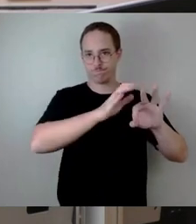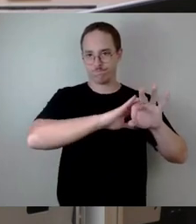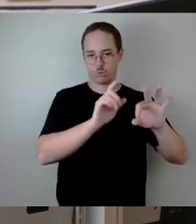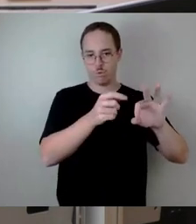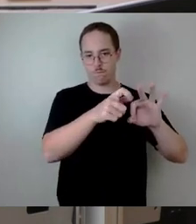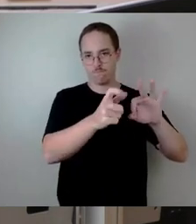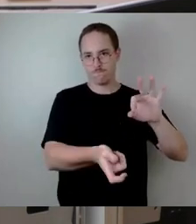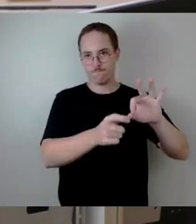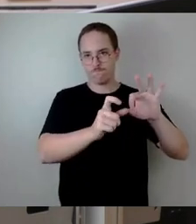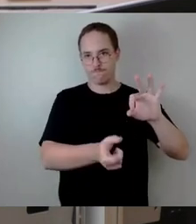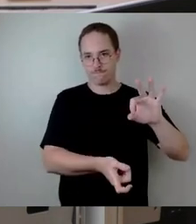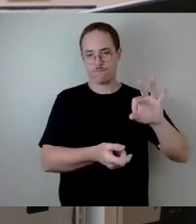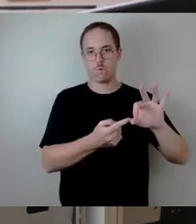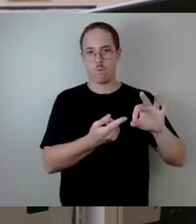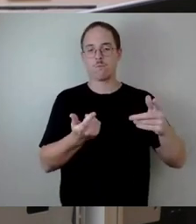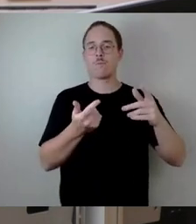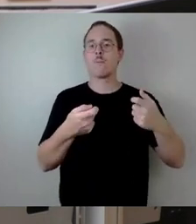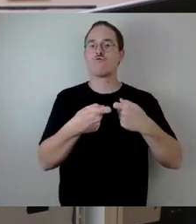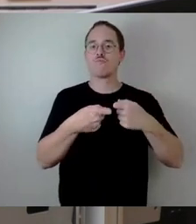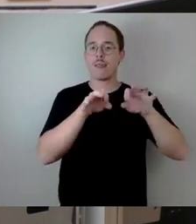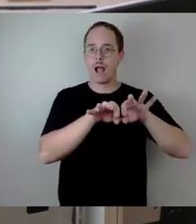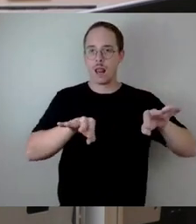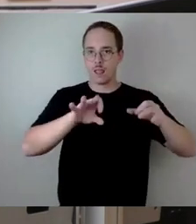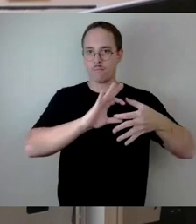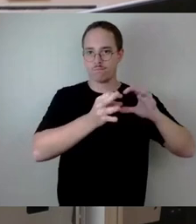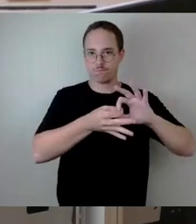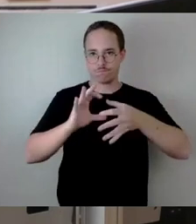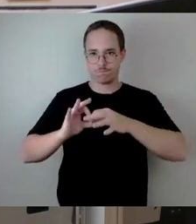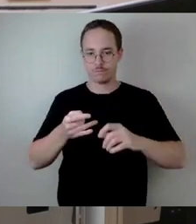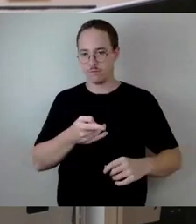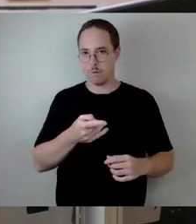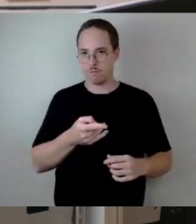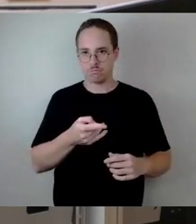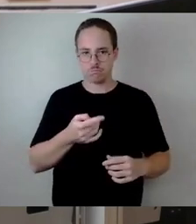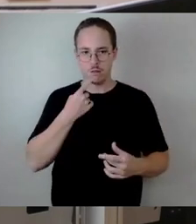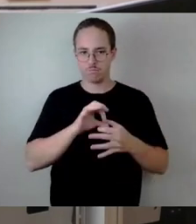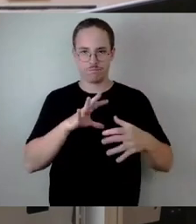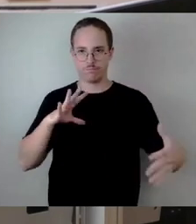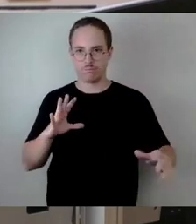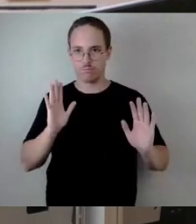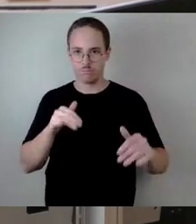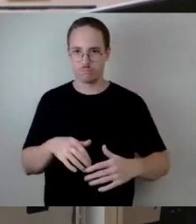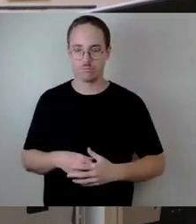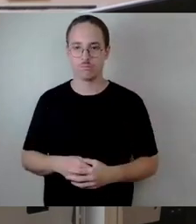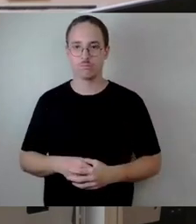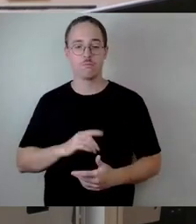Sie hatten auch noch gefragt, was macht ihr denn, wenn ihr den Zug B und A saniert?